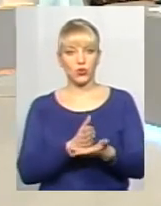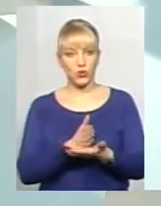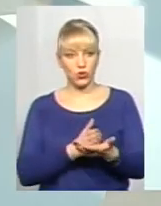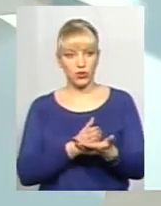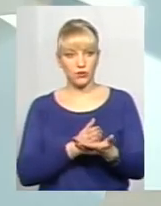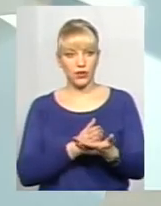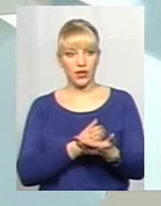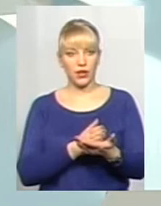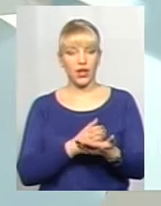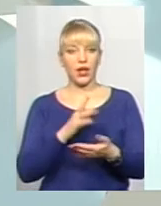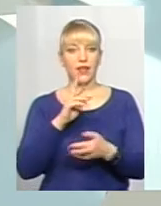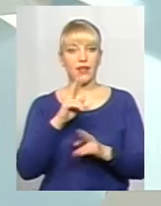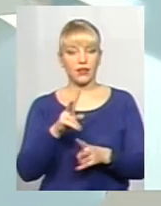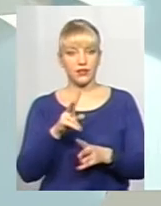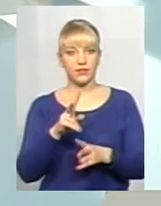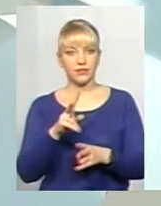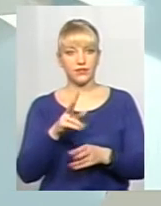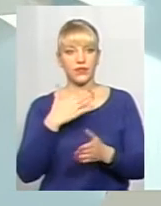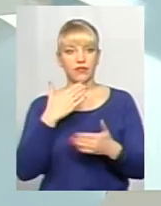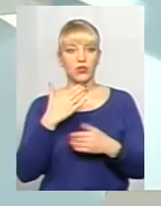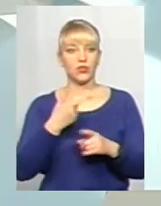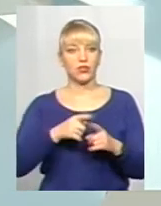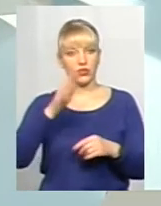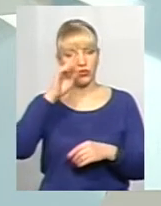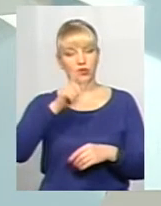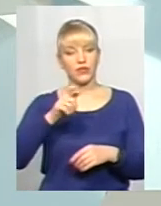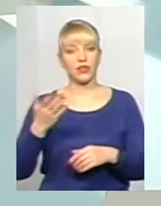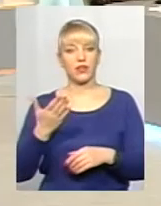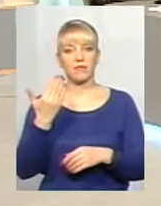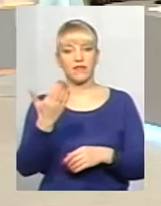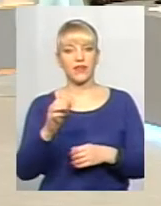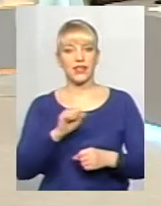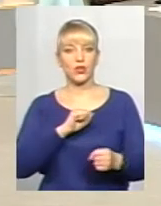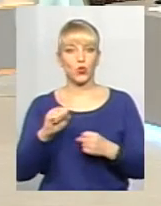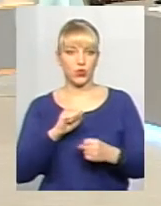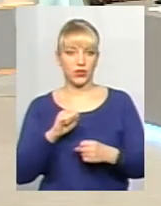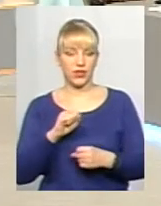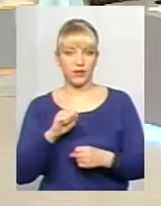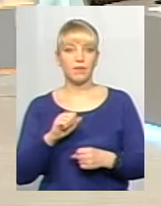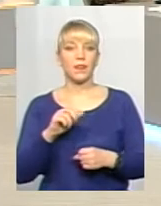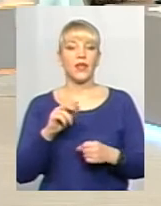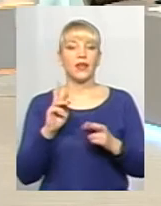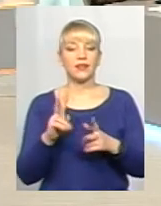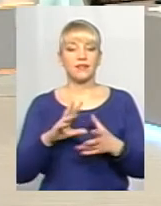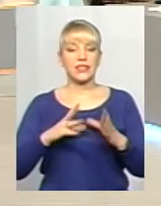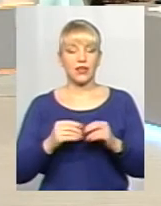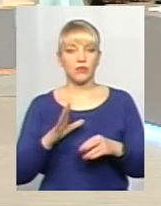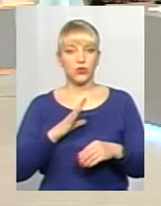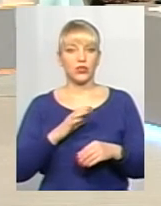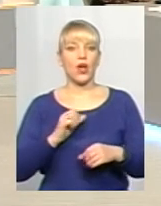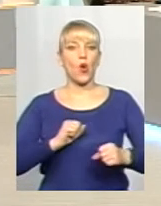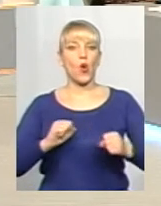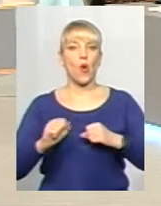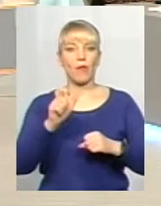як відносяться ті чоловіки, якими ви керуєте? Як взагалі бути командиркою над